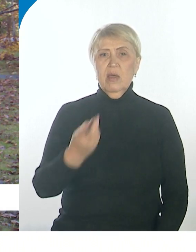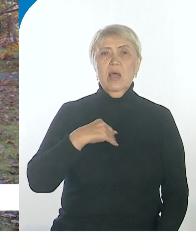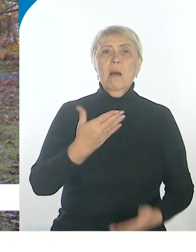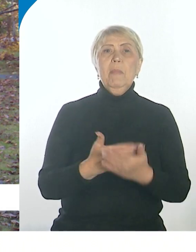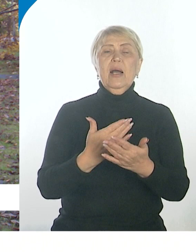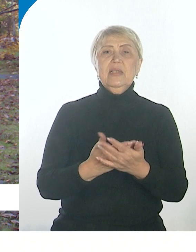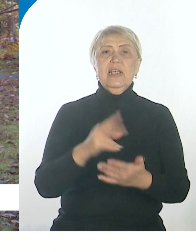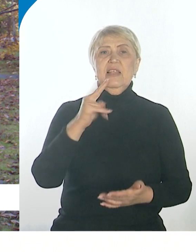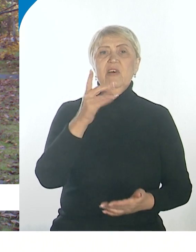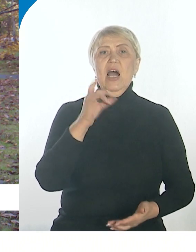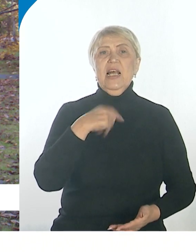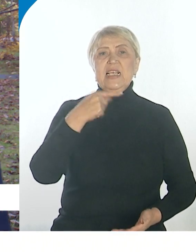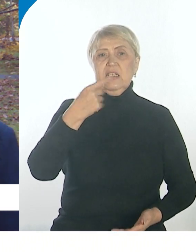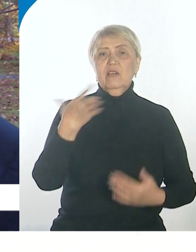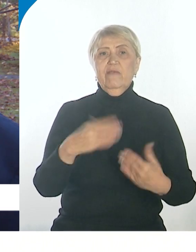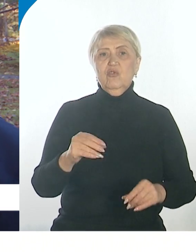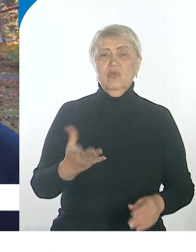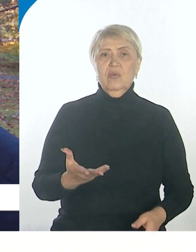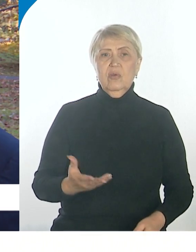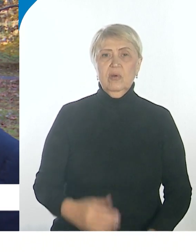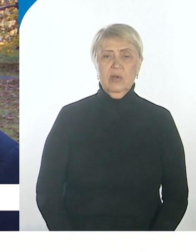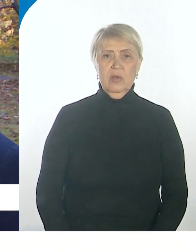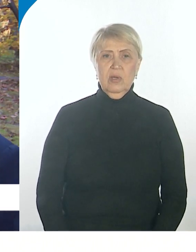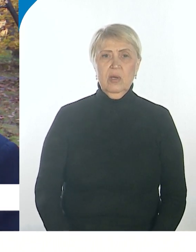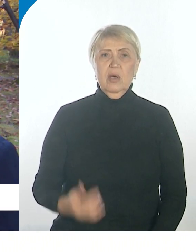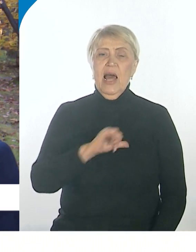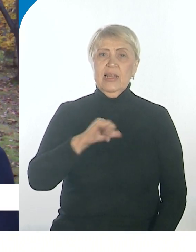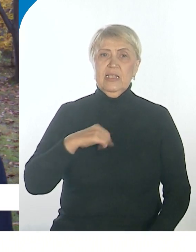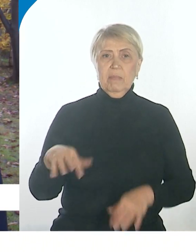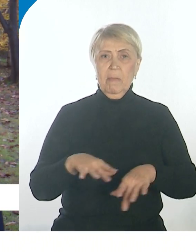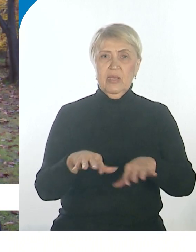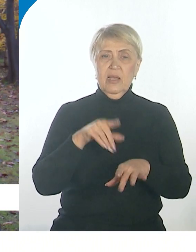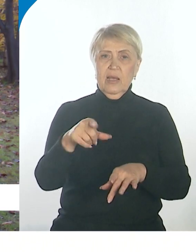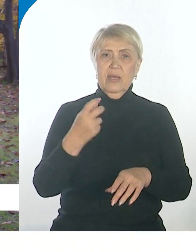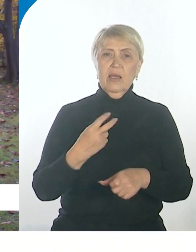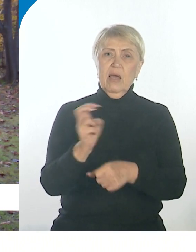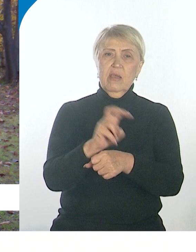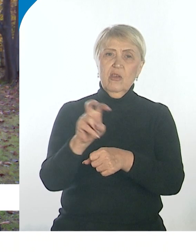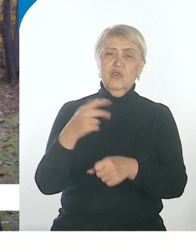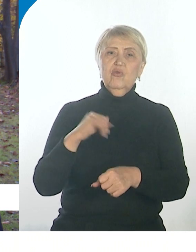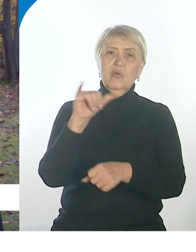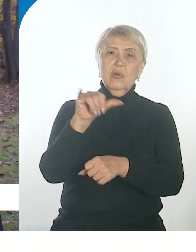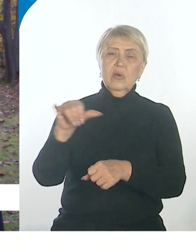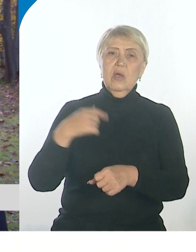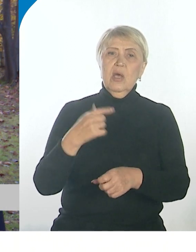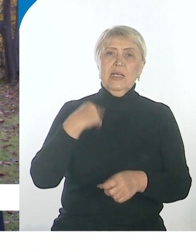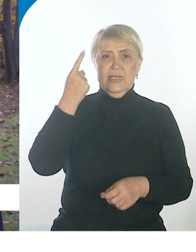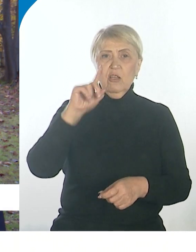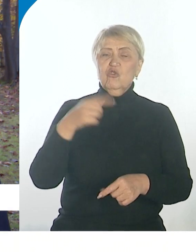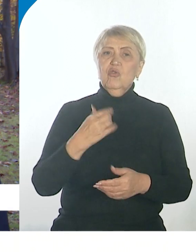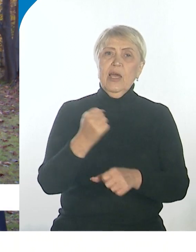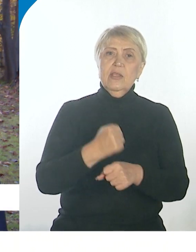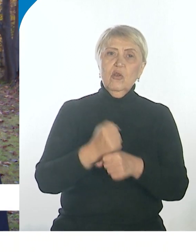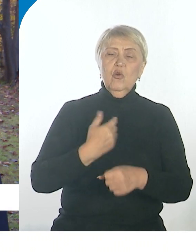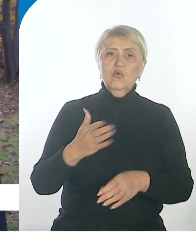люблю, два раза сказал об этом, и все, опять занимаешься своими делами. На самом деле, я вот езжу, я знаю, что я делаю доброе дело, потому что я каждый